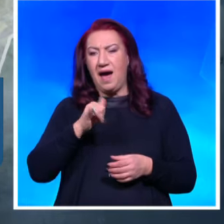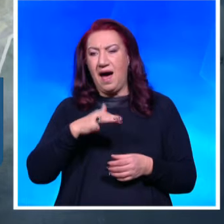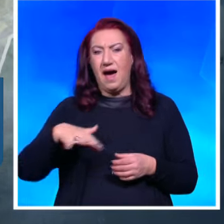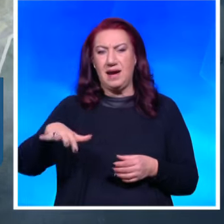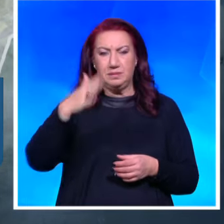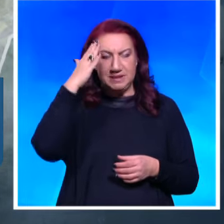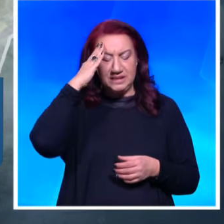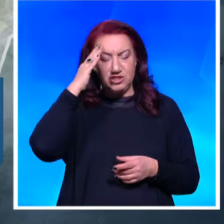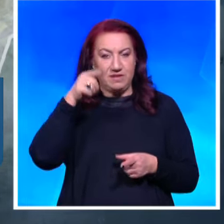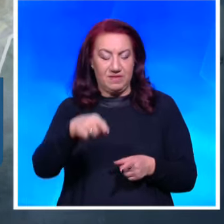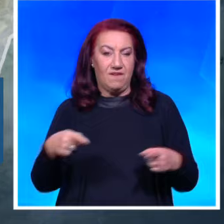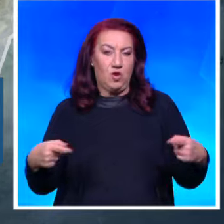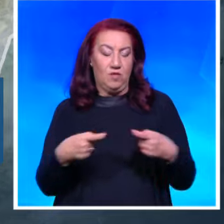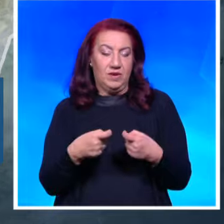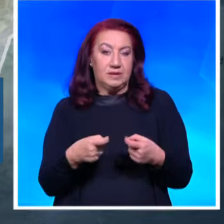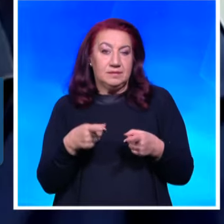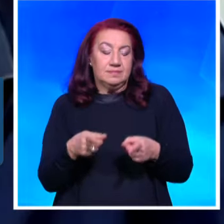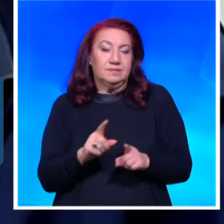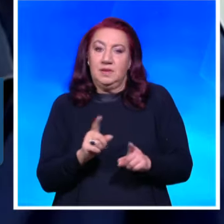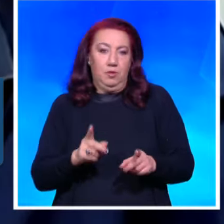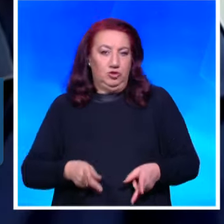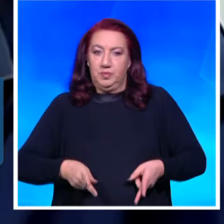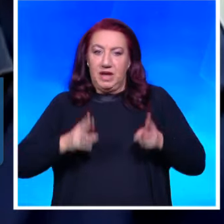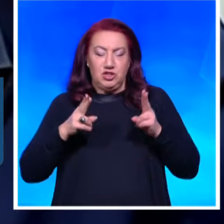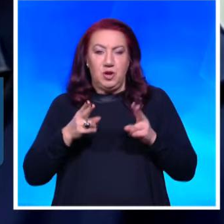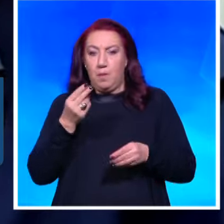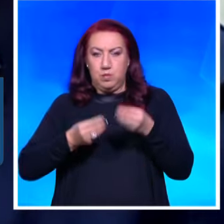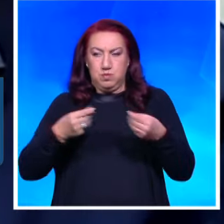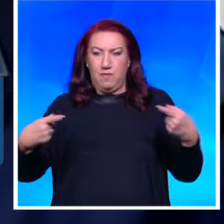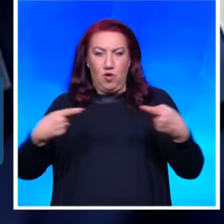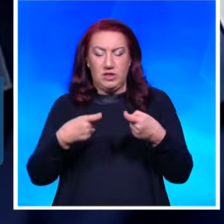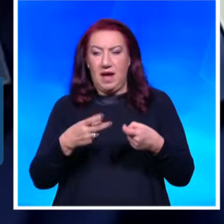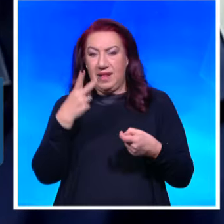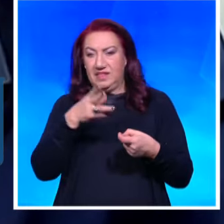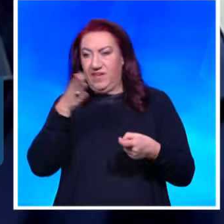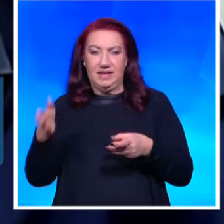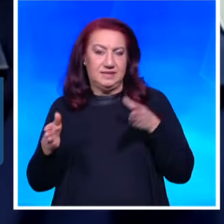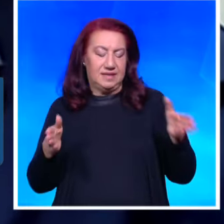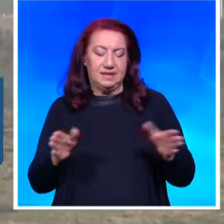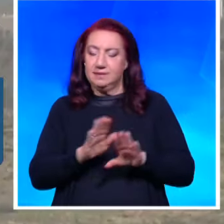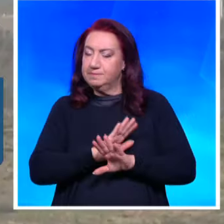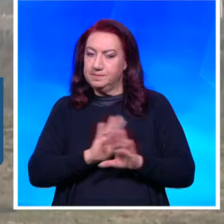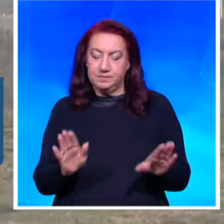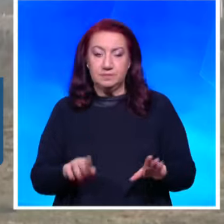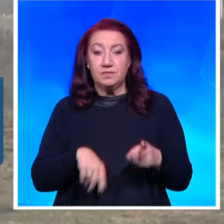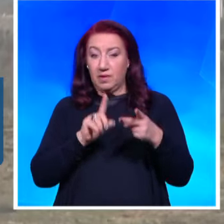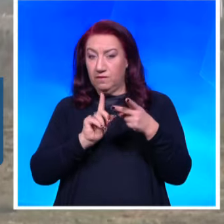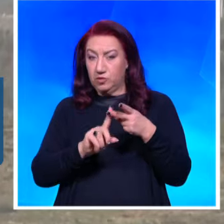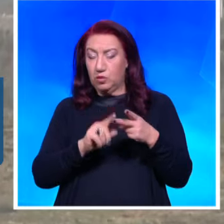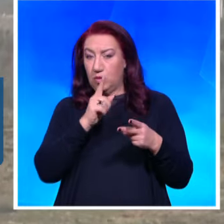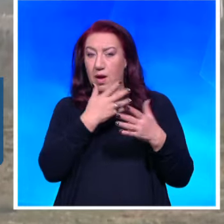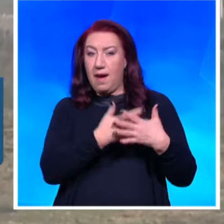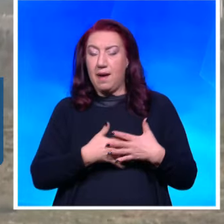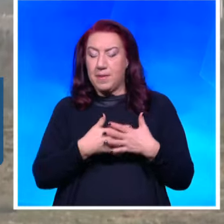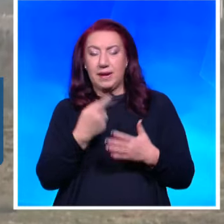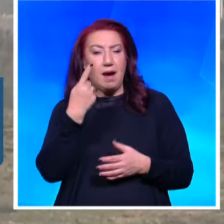ние не можем да решим този конфликт само двустранно. Второто важно нещо, според мен, е това, което Съединените щати се опитват